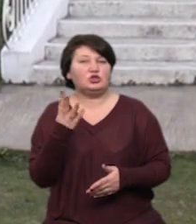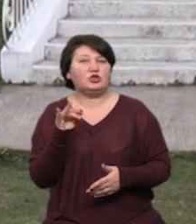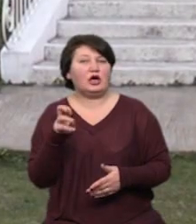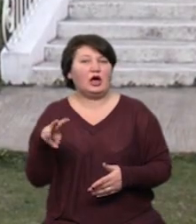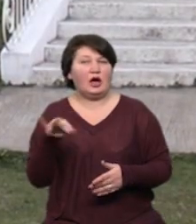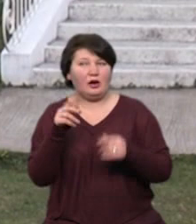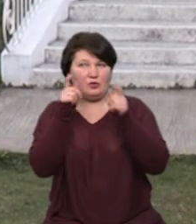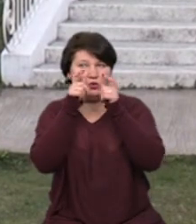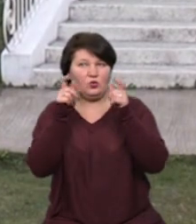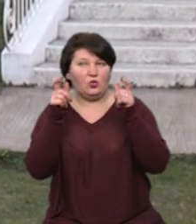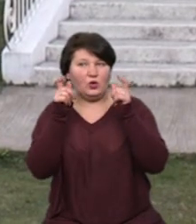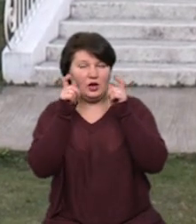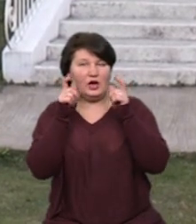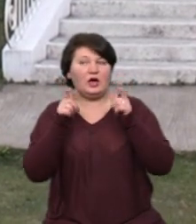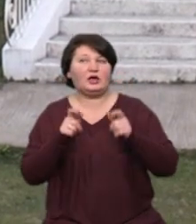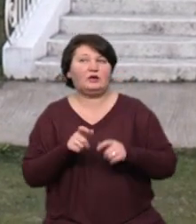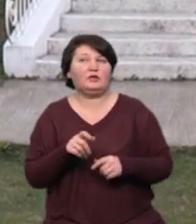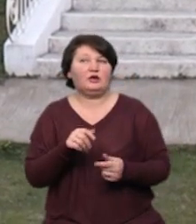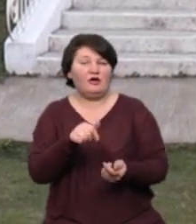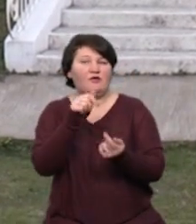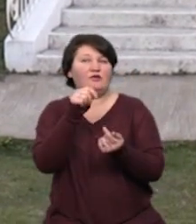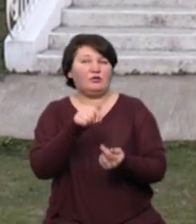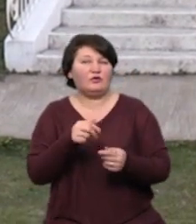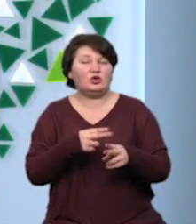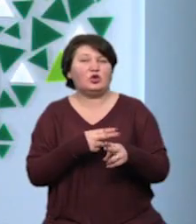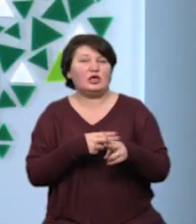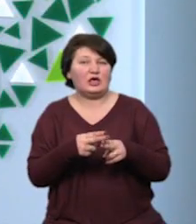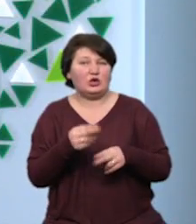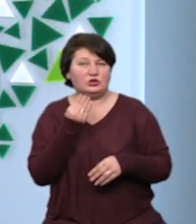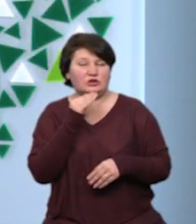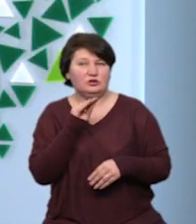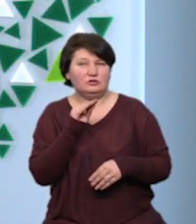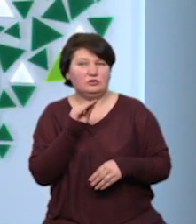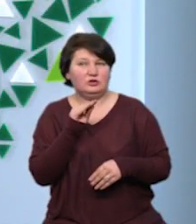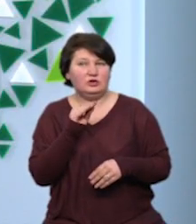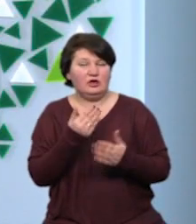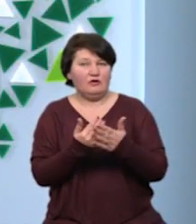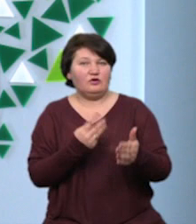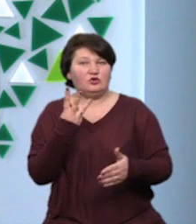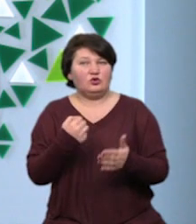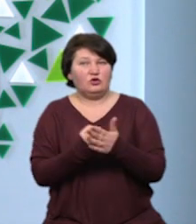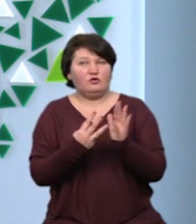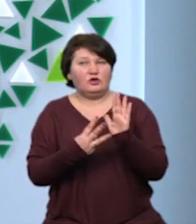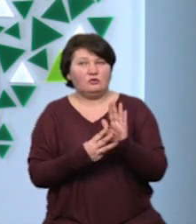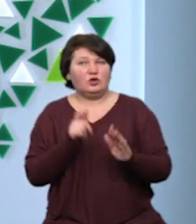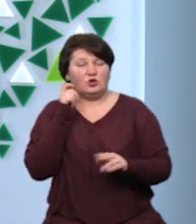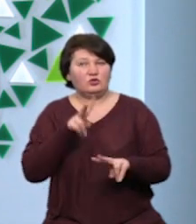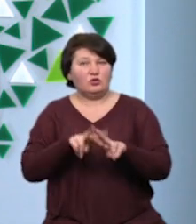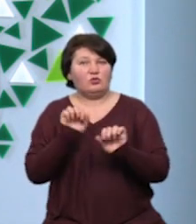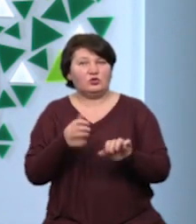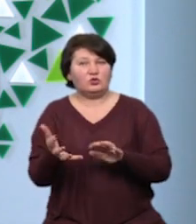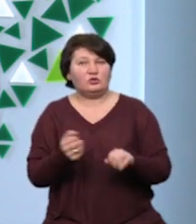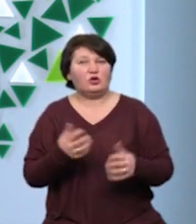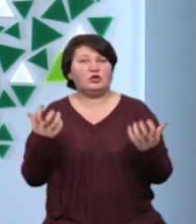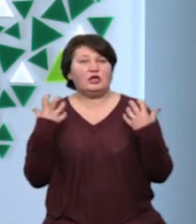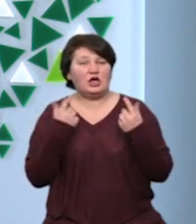окулярами захисними відповідної якості. Від трьох до восьми років ув'язнення може отримати начальник